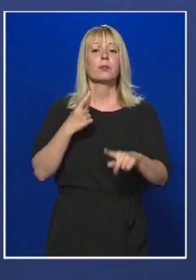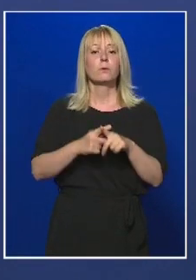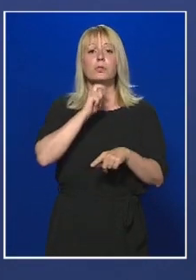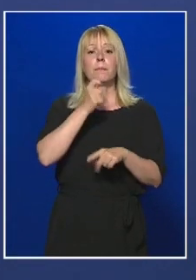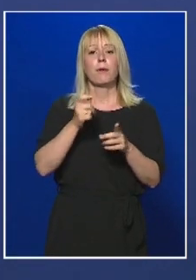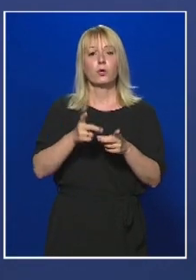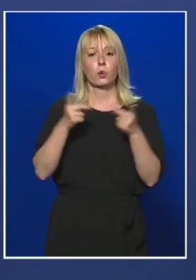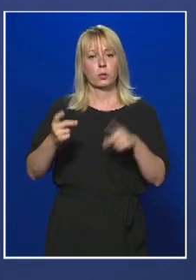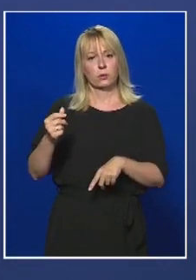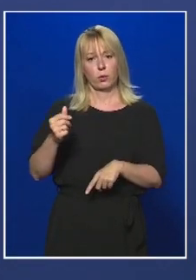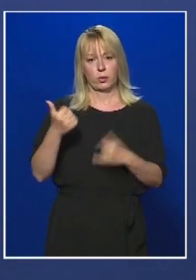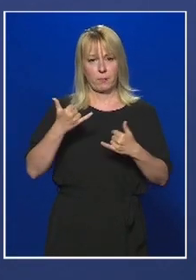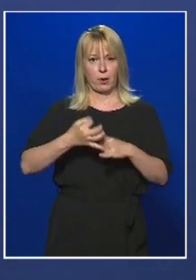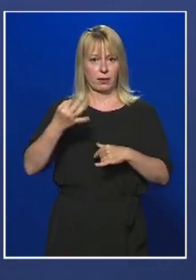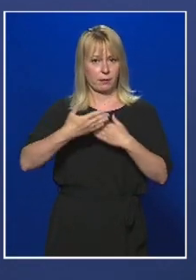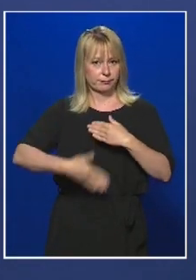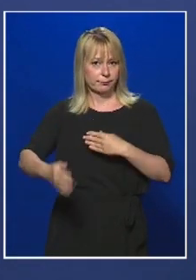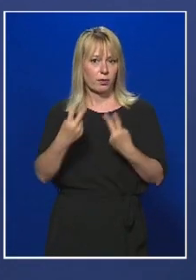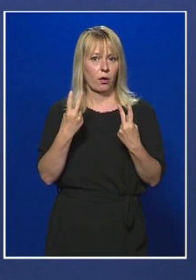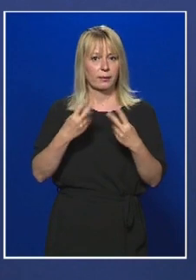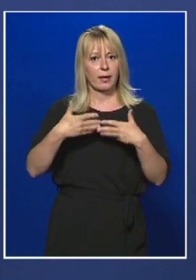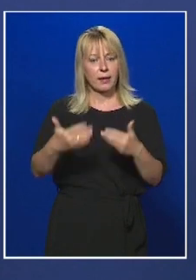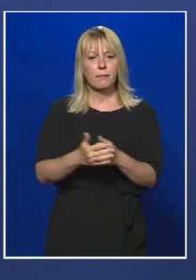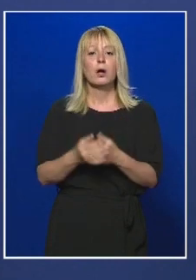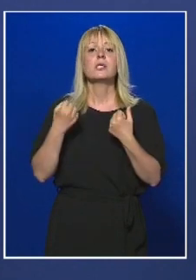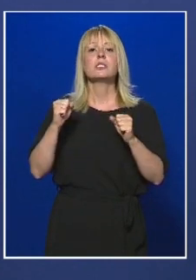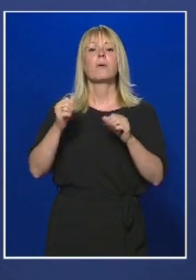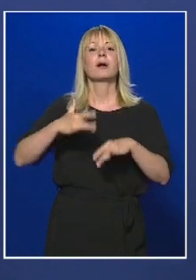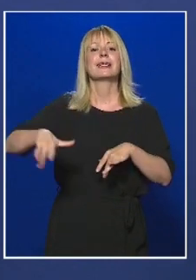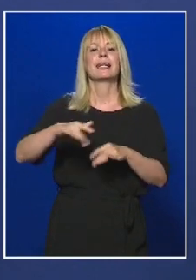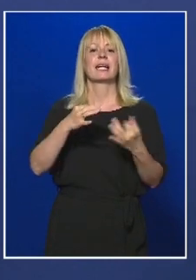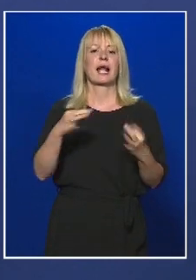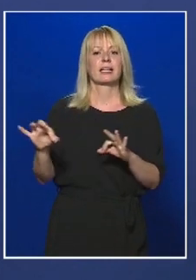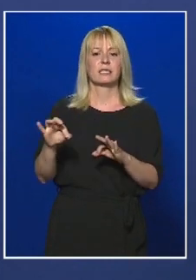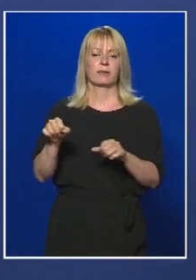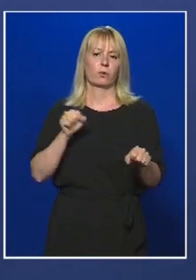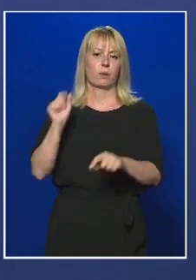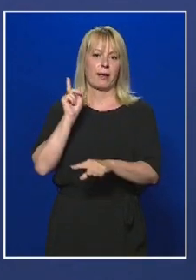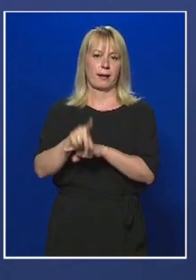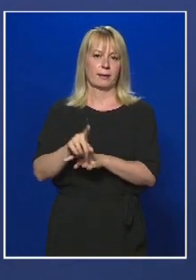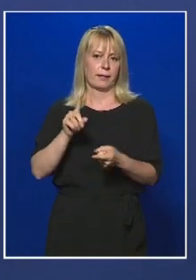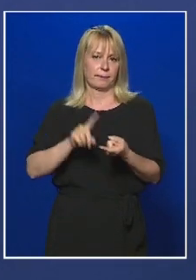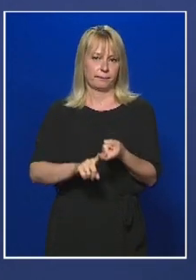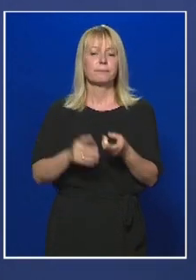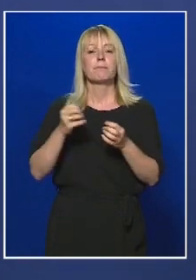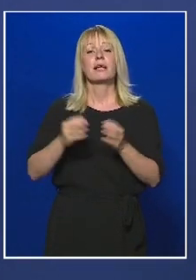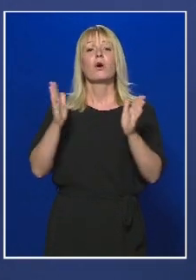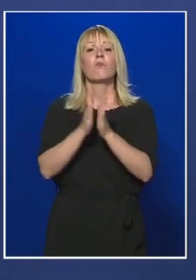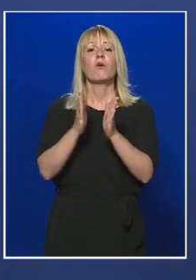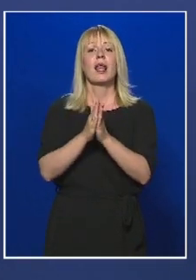Magyar Közlönyben megjelent és a mai napon lépett hatályba a szabadtéri rendezvényekről szóló kormányrendelet. Mivel a vallási